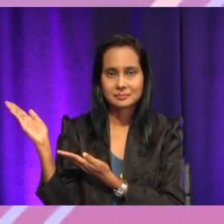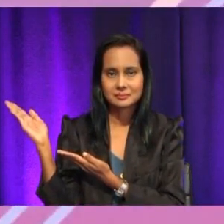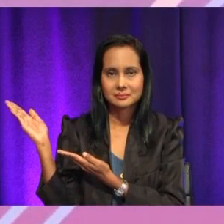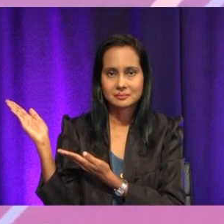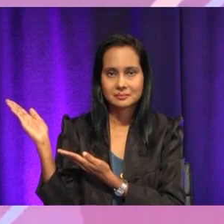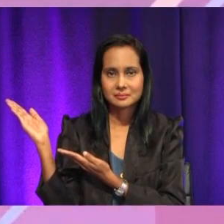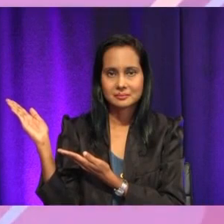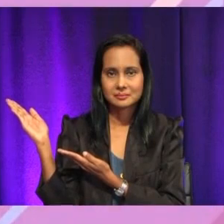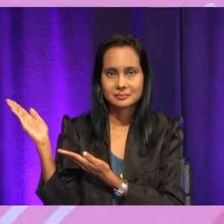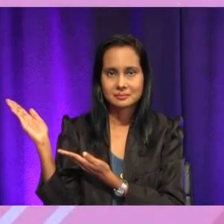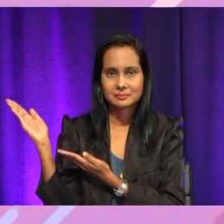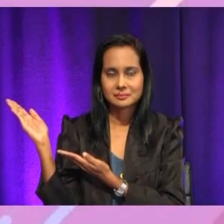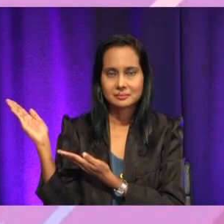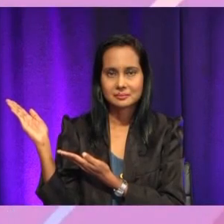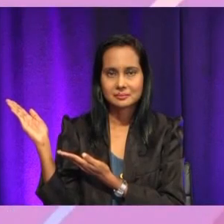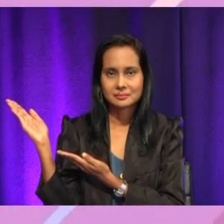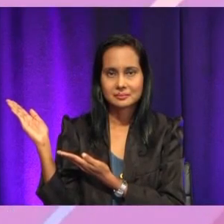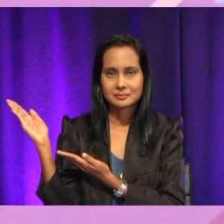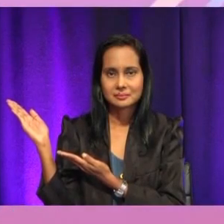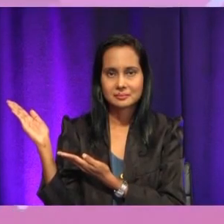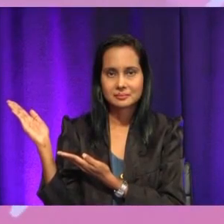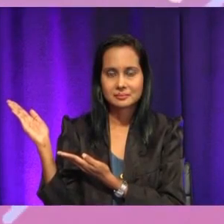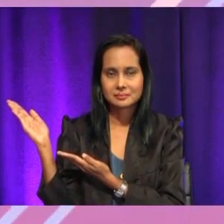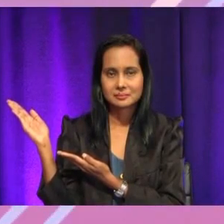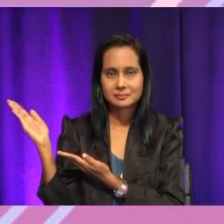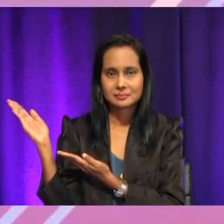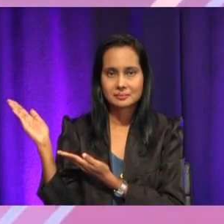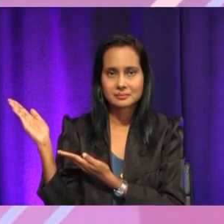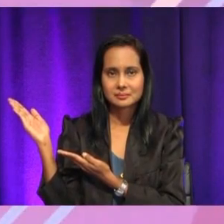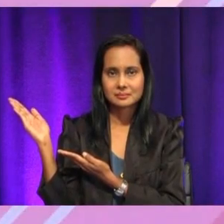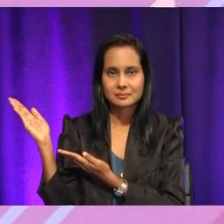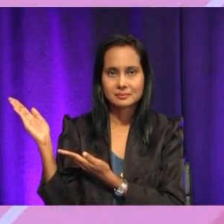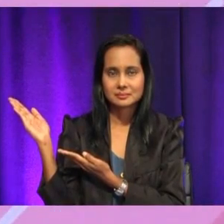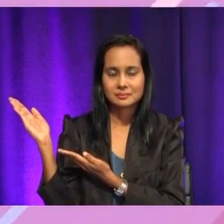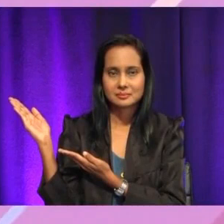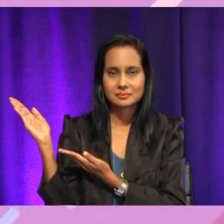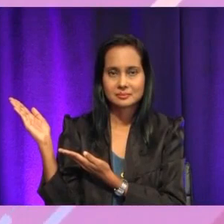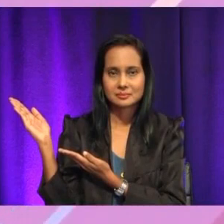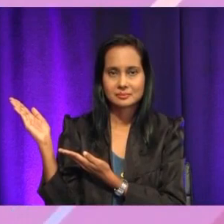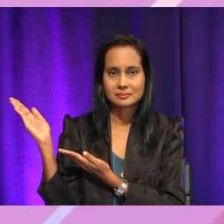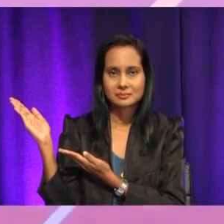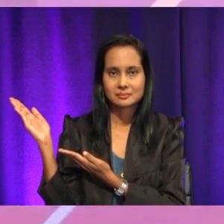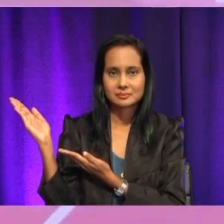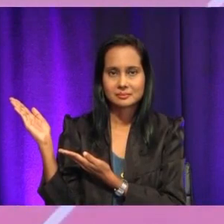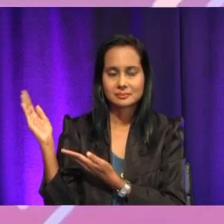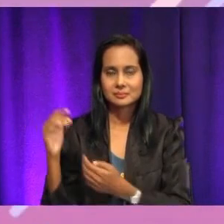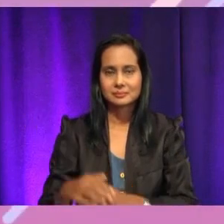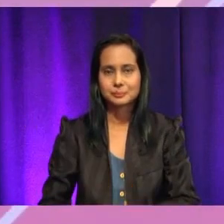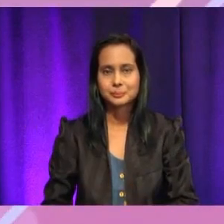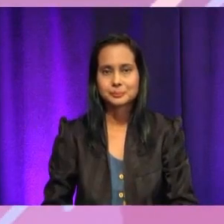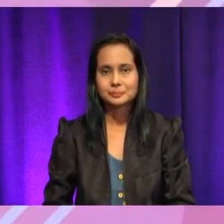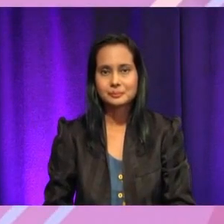Haa, kumpulan baju biru ialah adik Akil dan juga Kair. Okey.